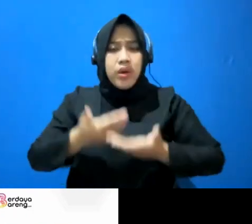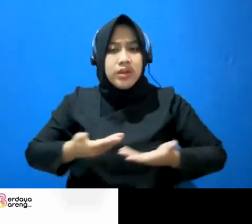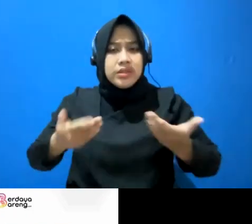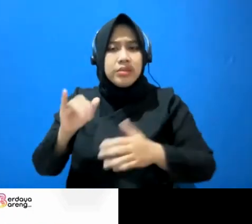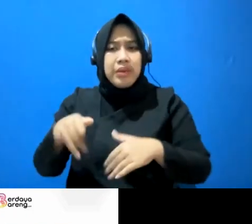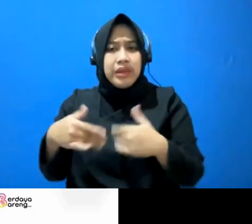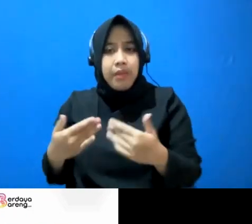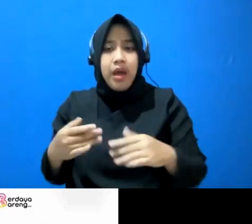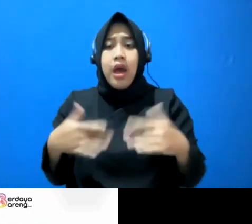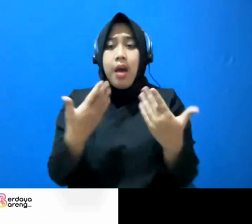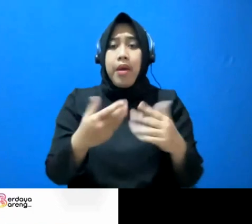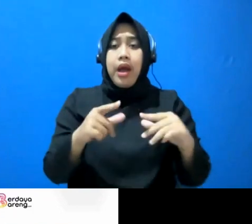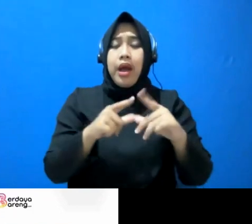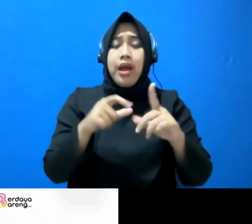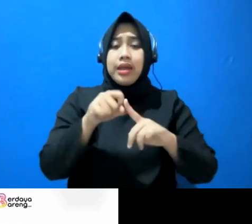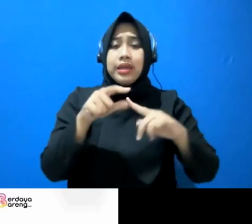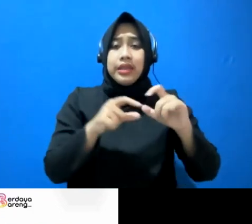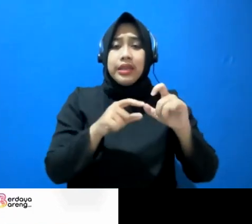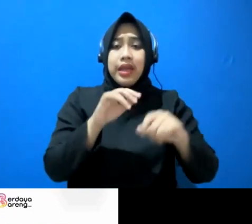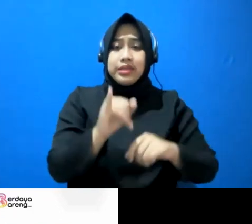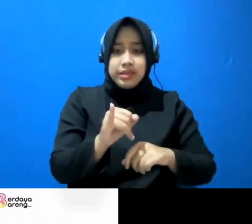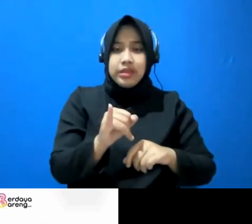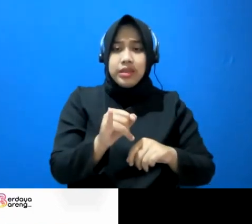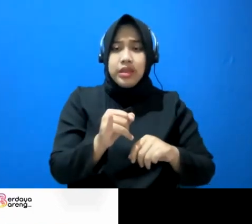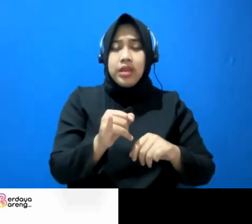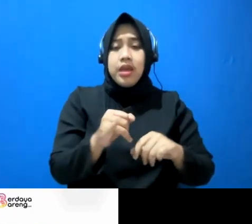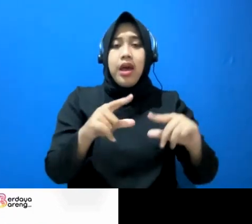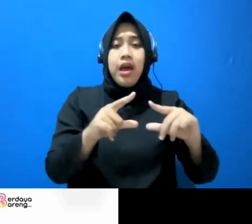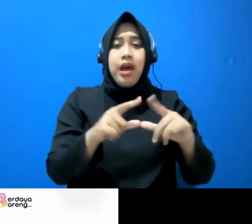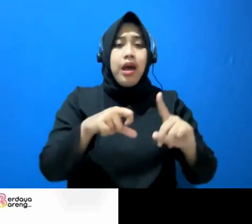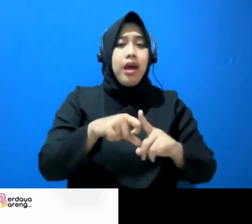akreditasi ini beraku dalam